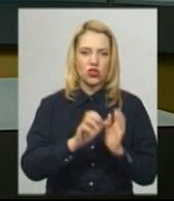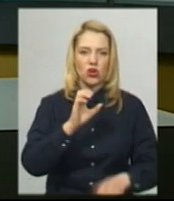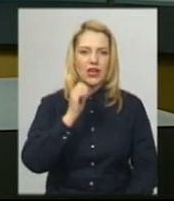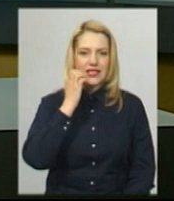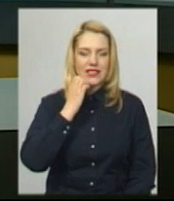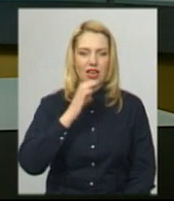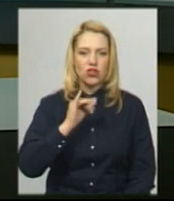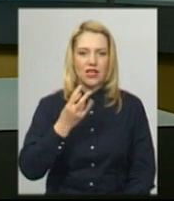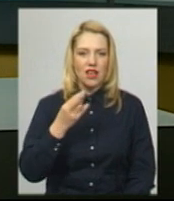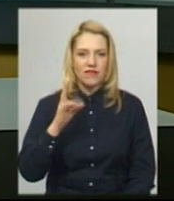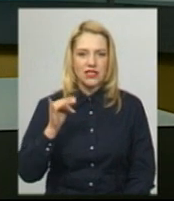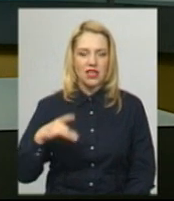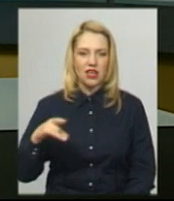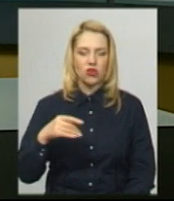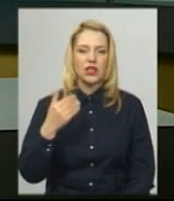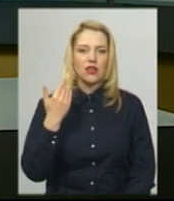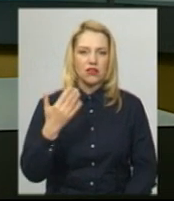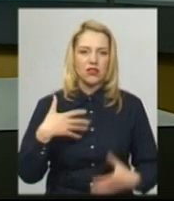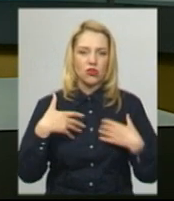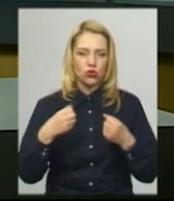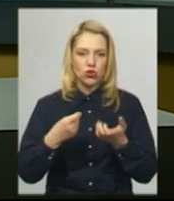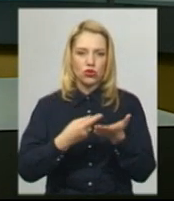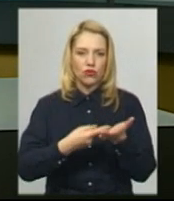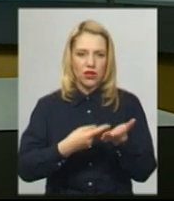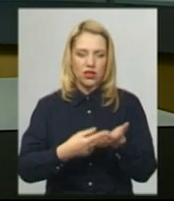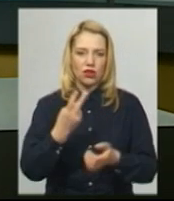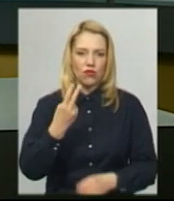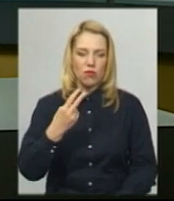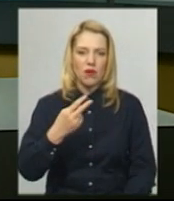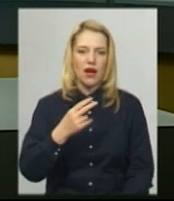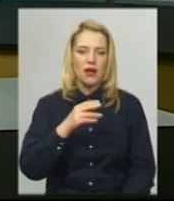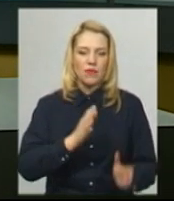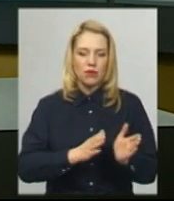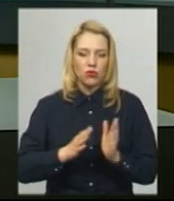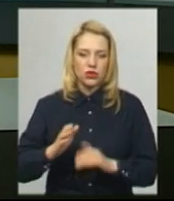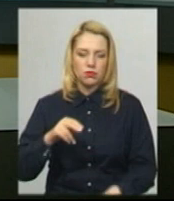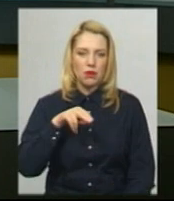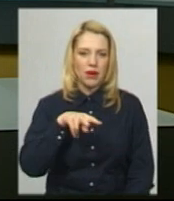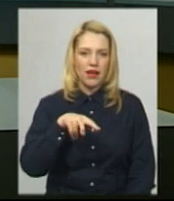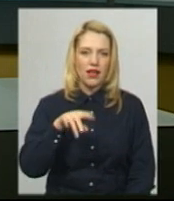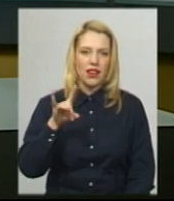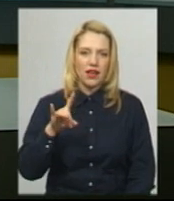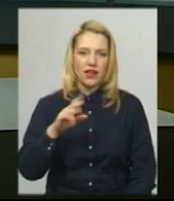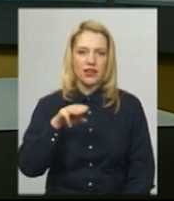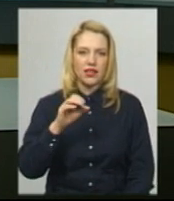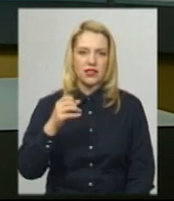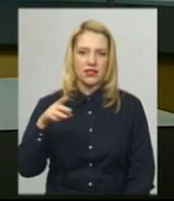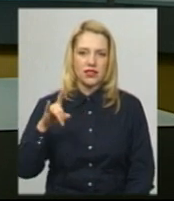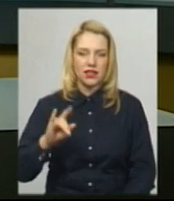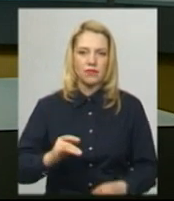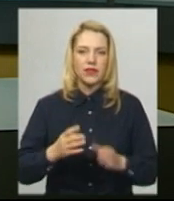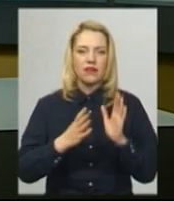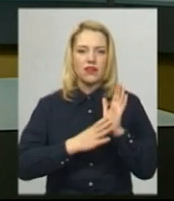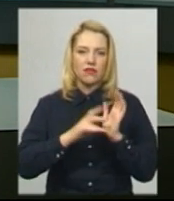одужання підтверджено двома поспіль негативними ПЛР-тестами. Дев'ять жителів області від початку епідемії на Хмельниччині